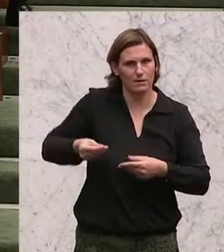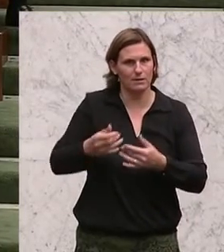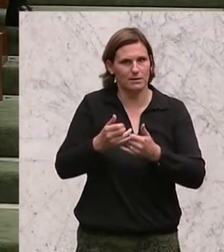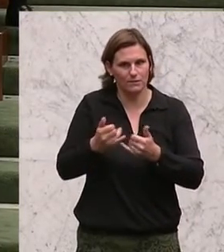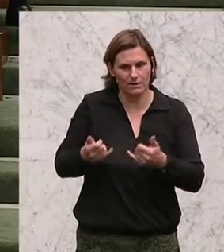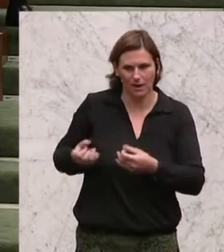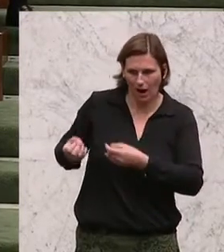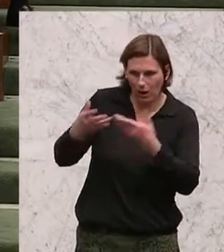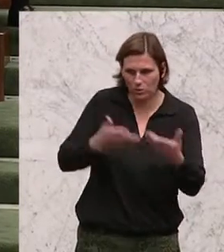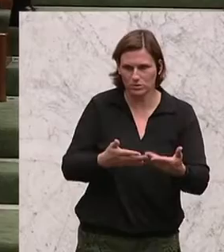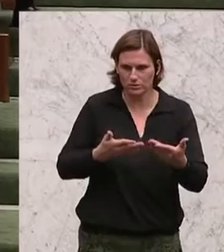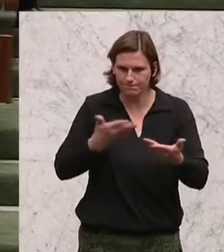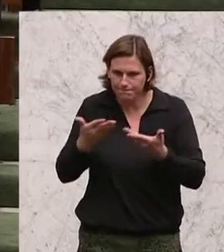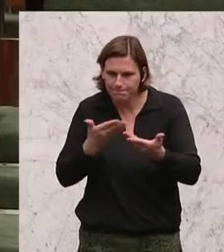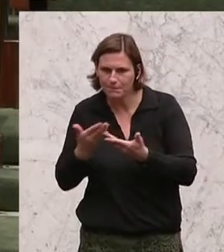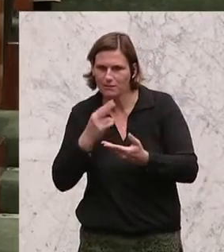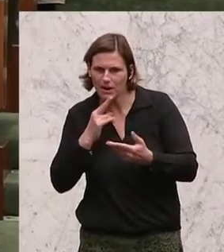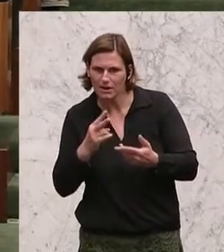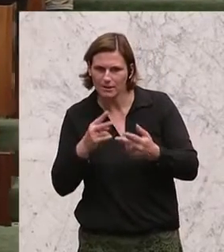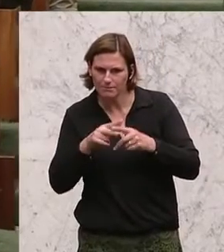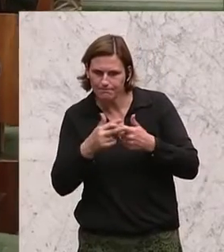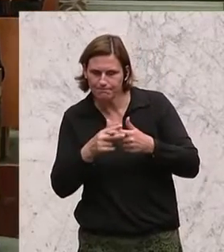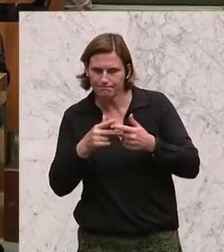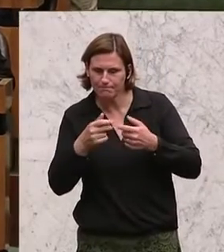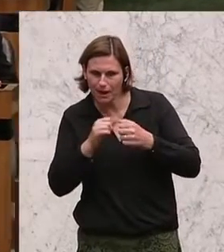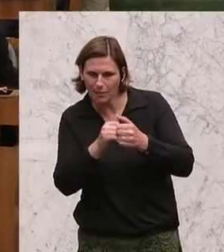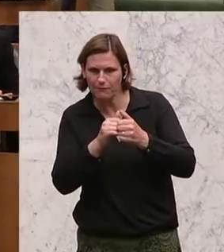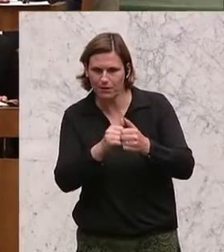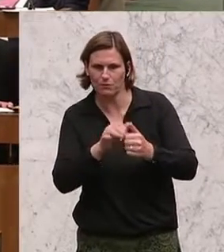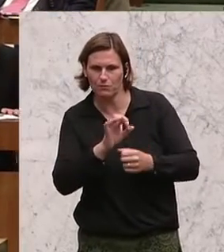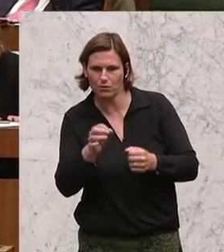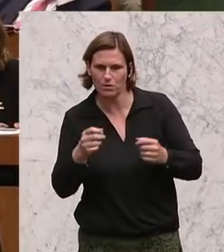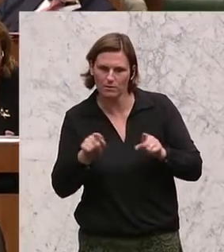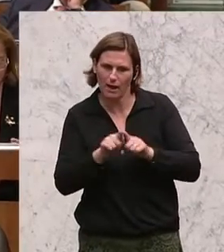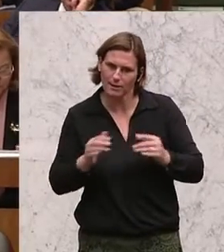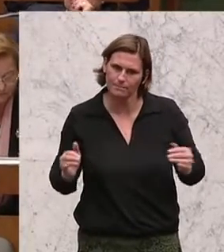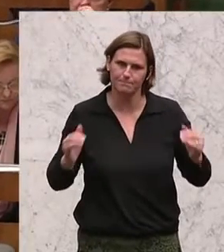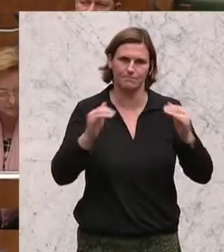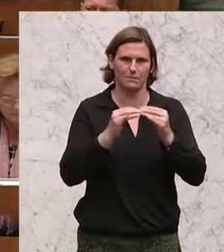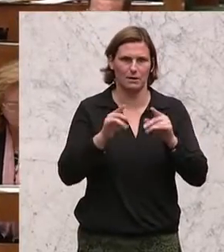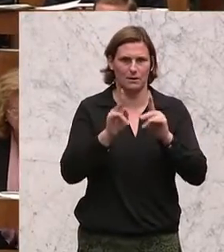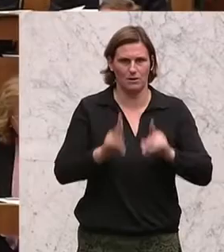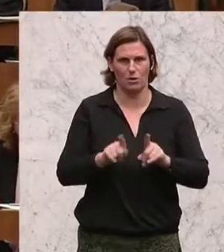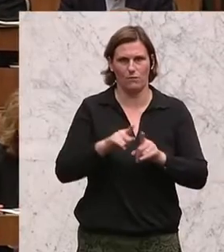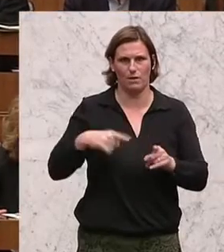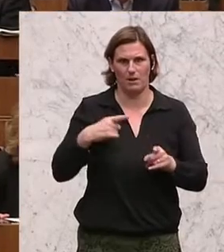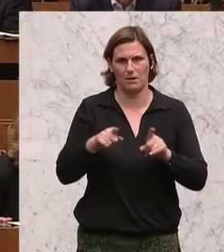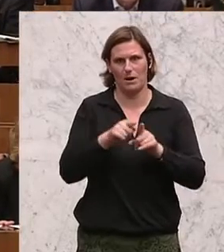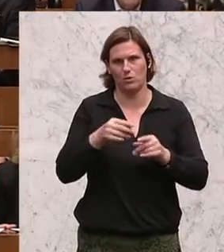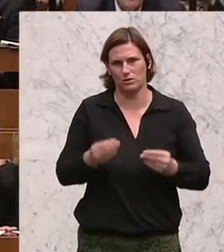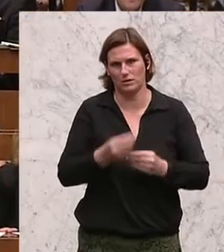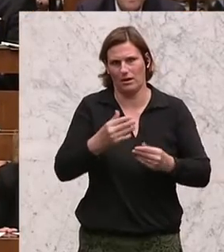Betriebsrätinnen herauszuholen und sie zu einem wirklichen Instrument zu machen, dass Gleichstellung auch leben lässt, auch in der Frage der Einkommen.